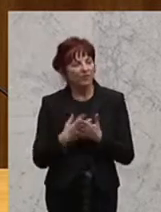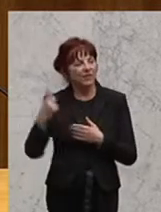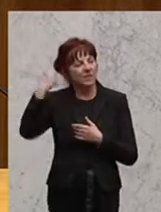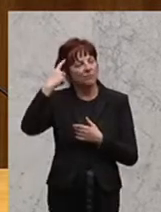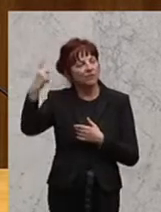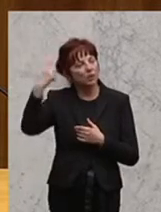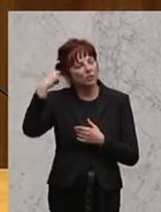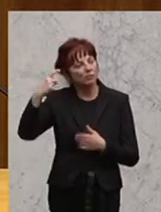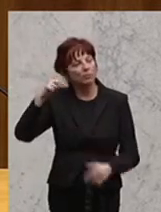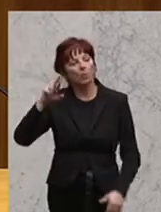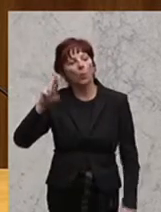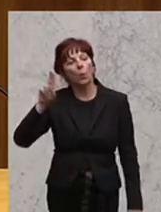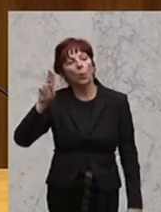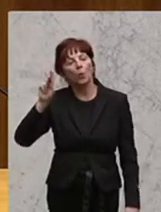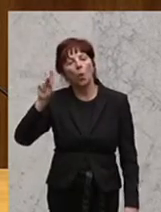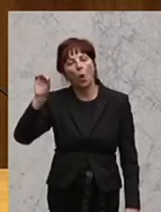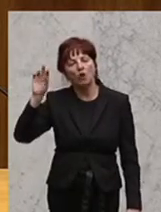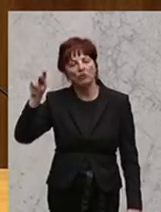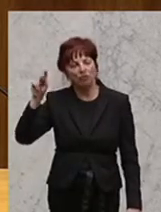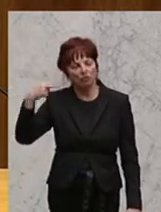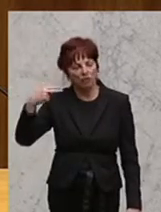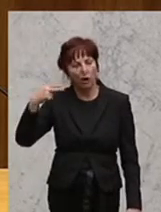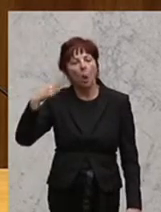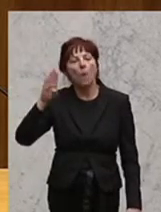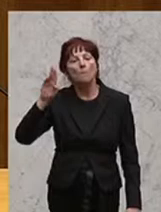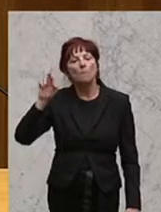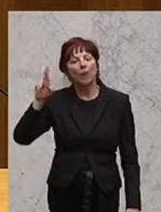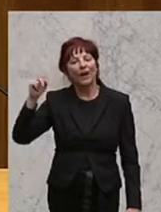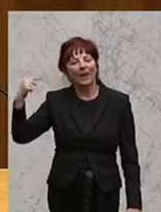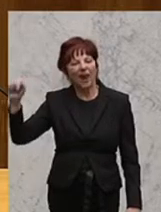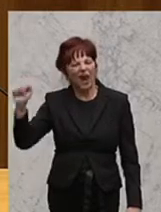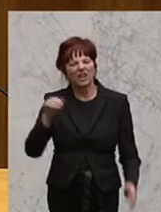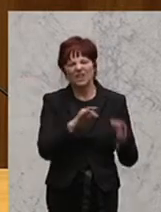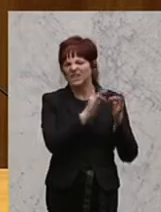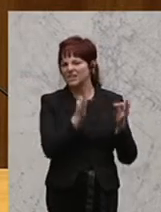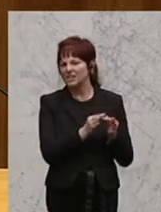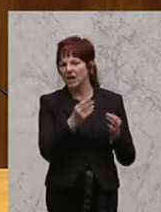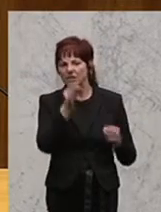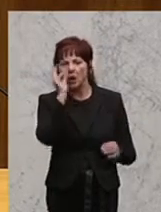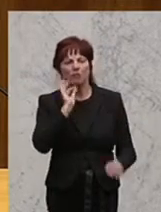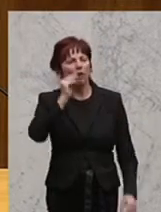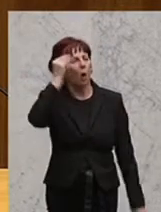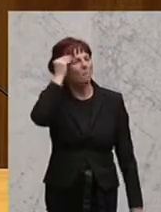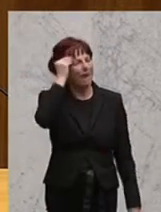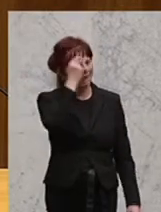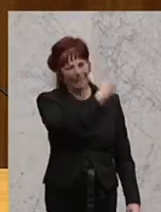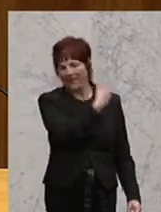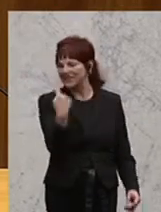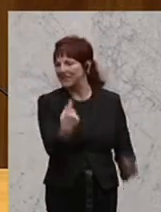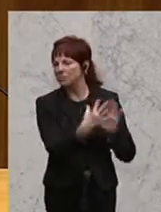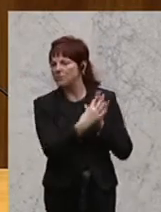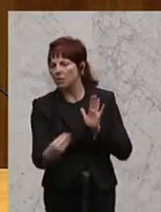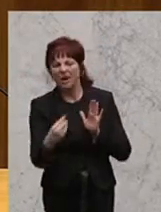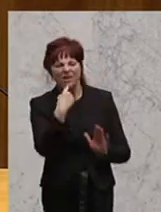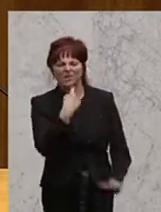Rudolf Burger nur zustimmen, der den Satz der Frau Merkel, den Sie nachploppern, hergenommen hat und gesagt hat, das ist der